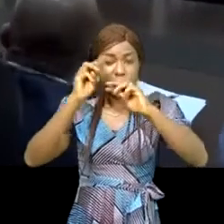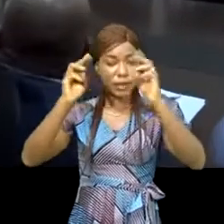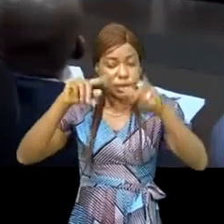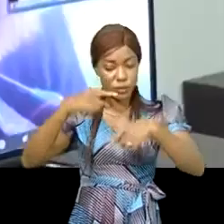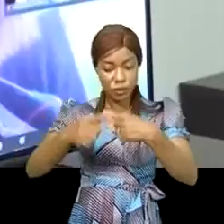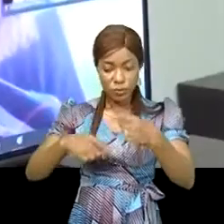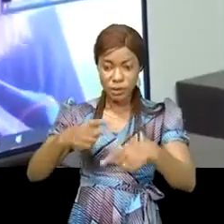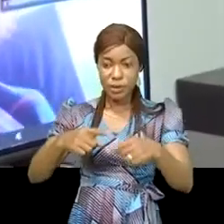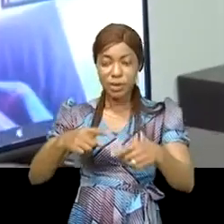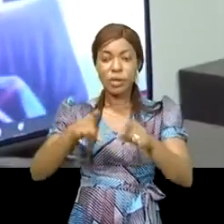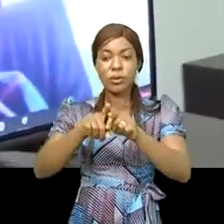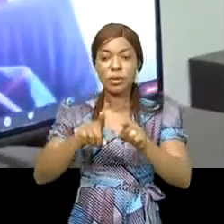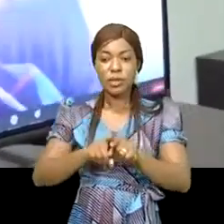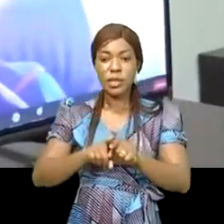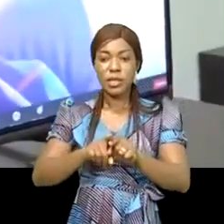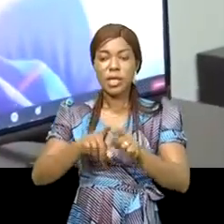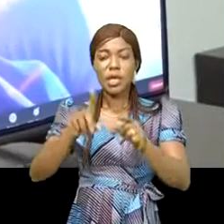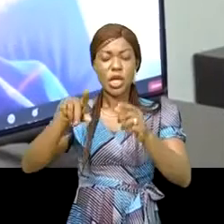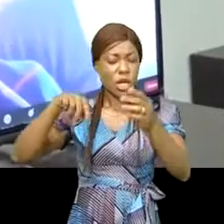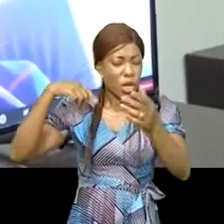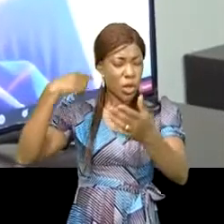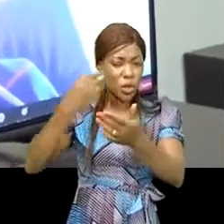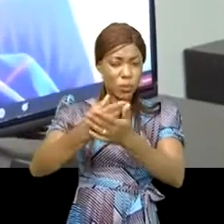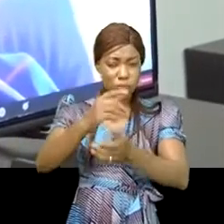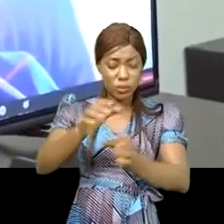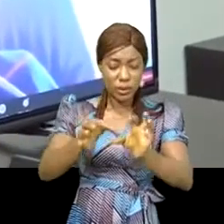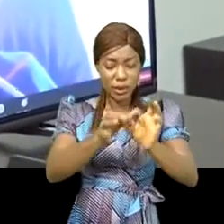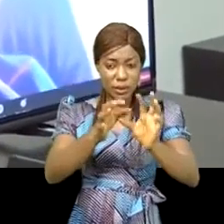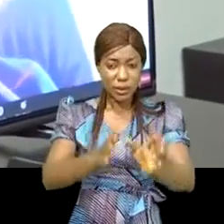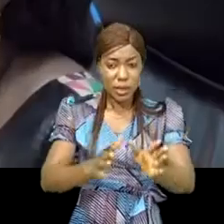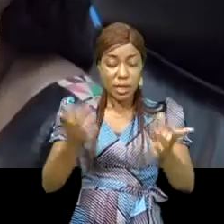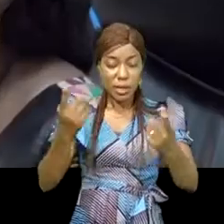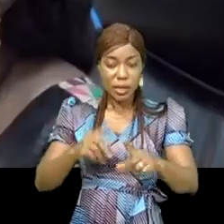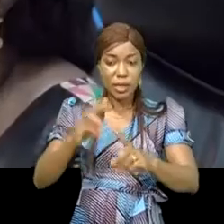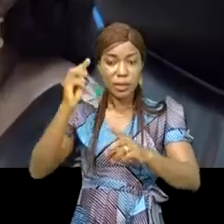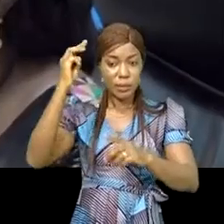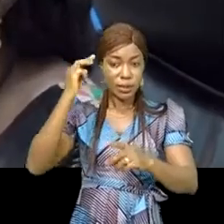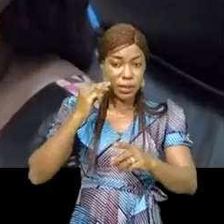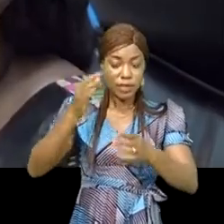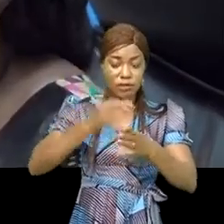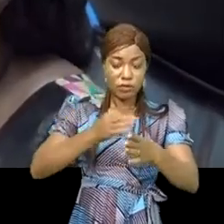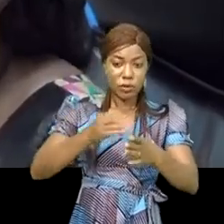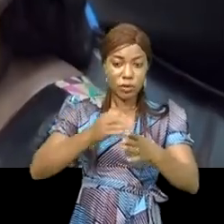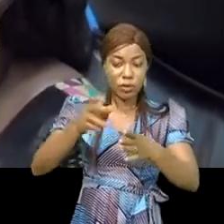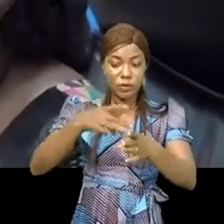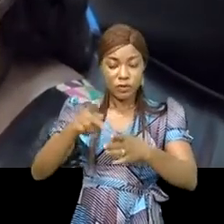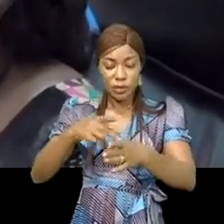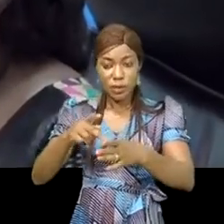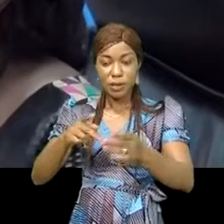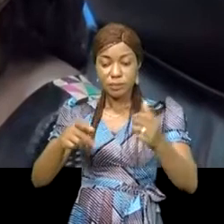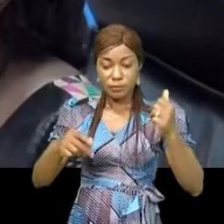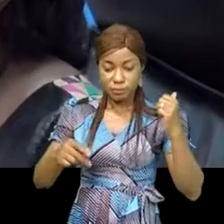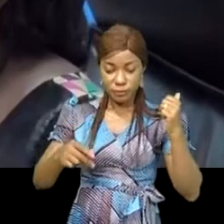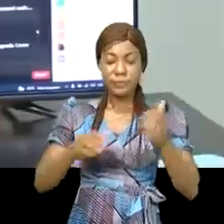autonomie après une longue période de dépendance. Sous la houlette de la ministre de la formation professionnelle les métiers, Antoinette